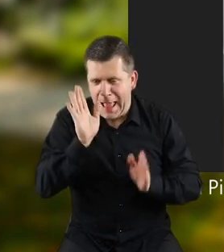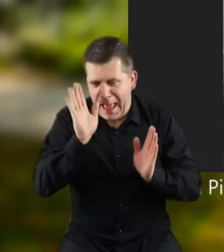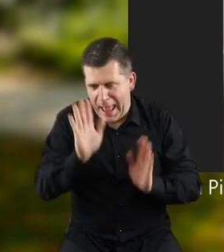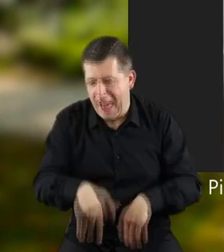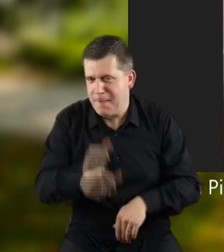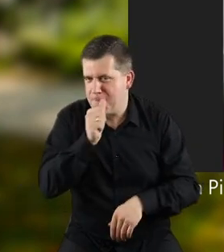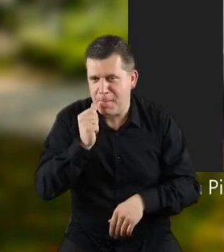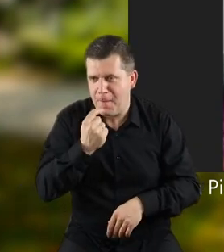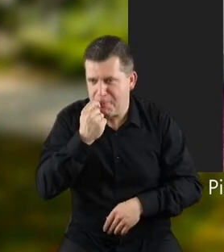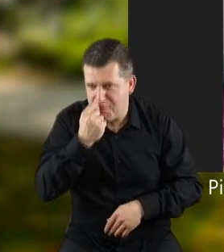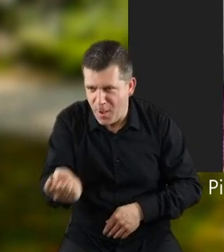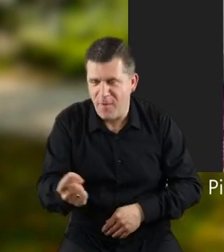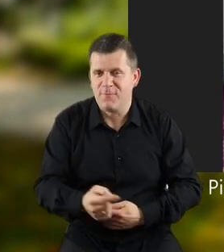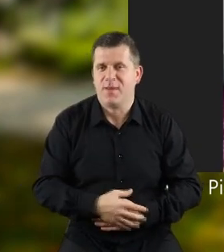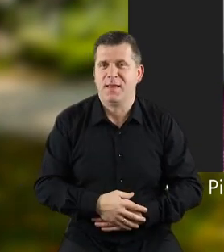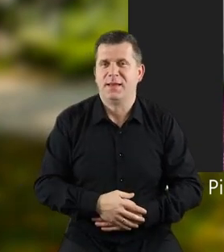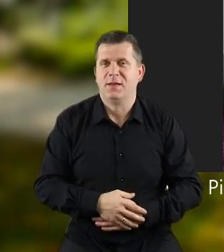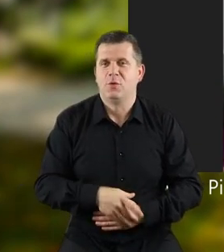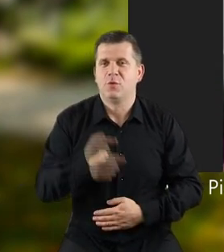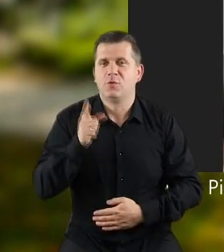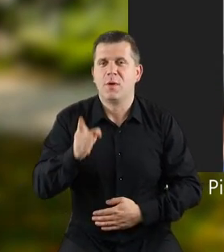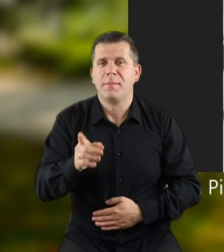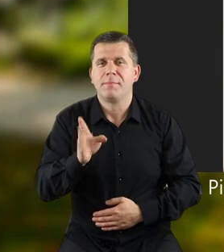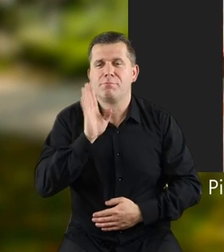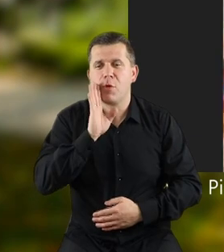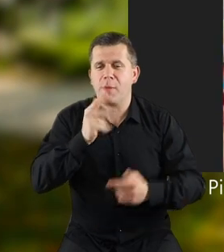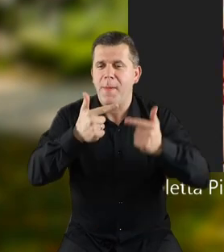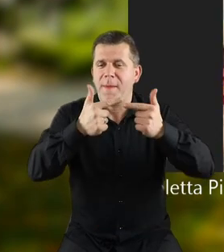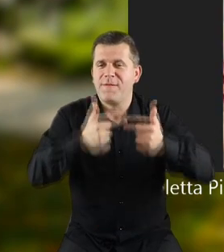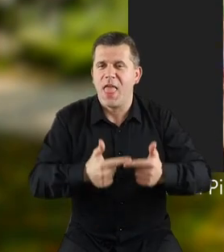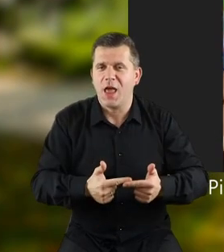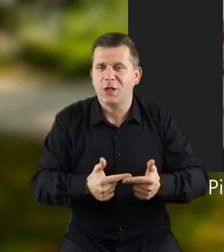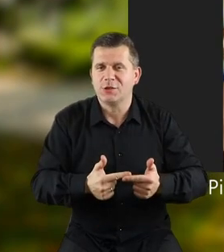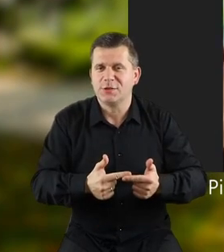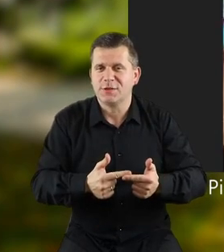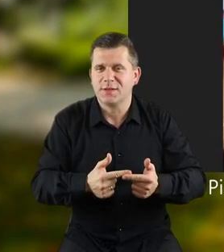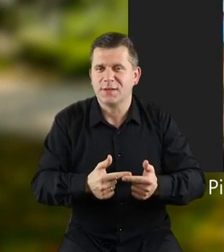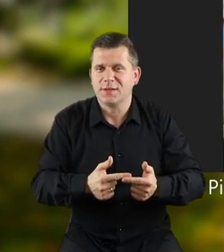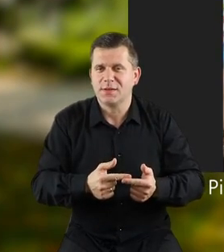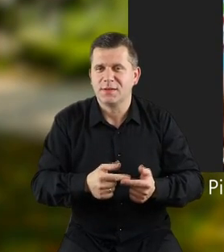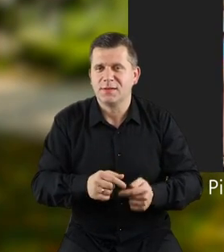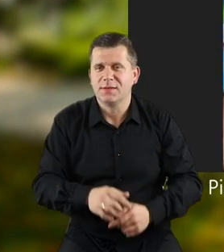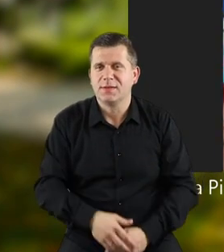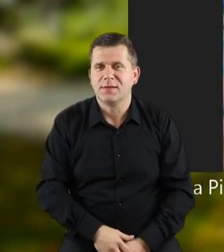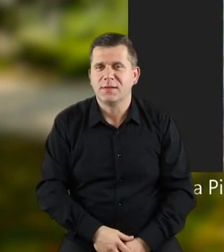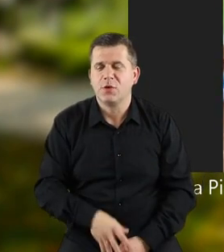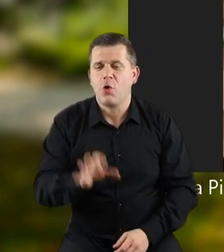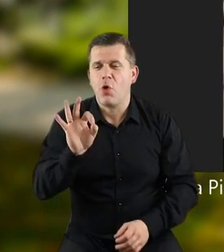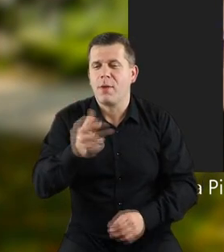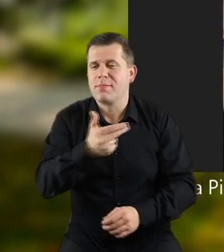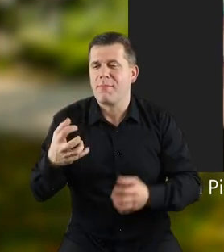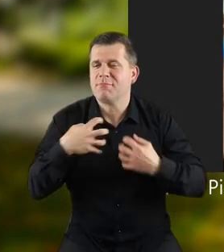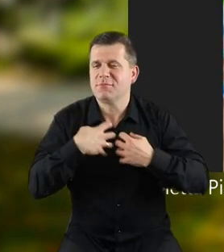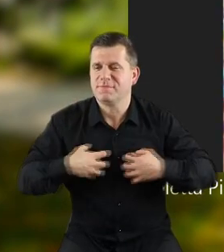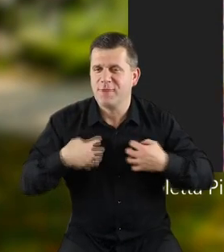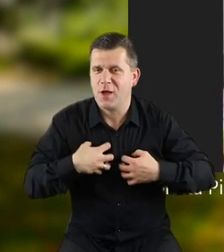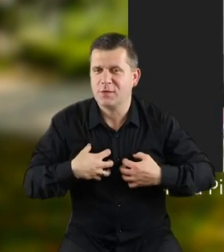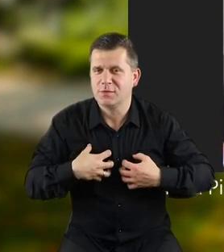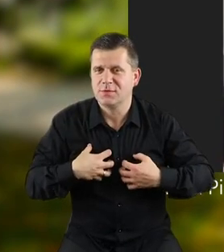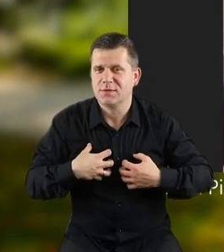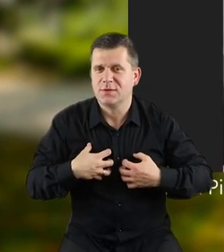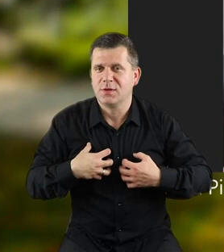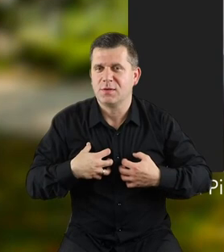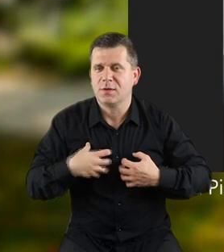ale Wam w tajemnicy powiem, że to będą takie wierszyki, słuchajcie, o zwierzątkach,